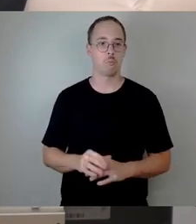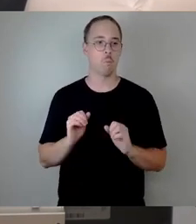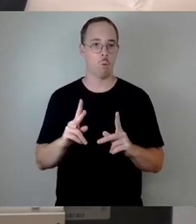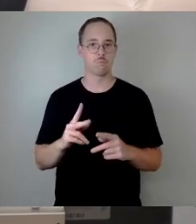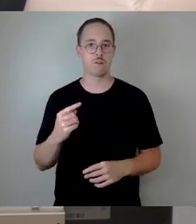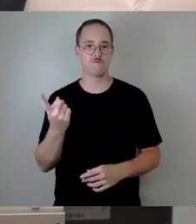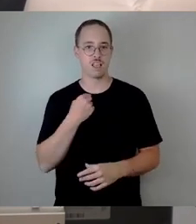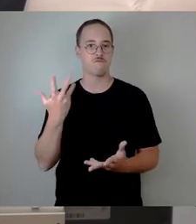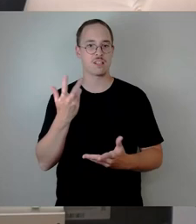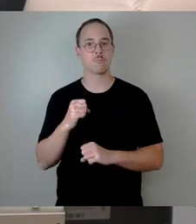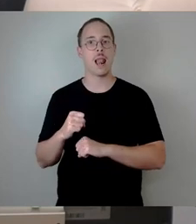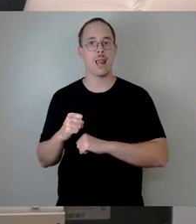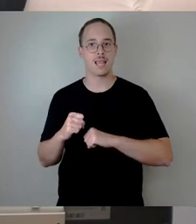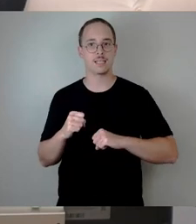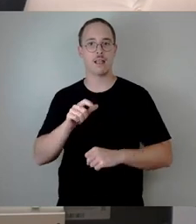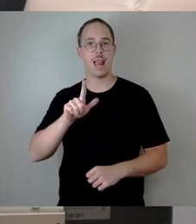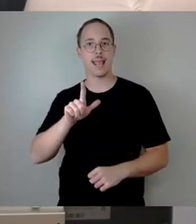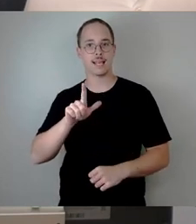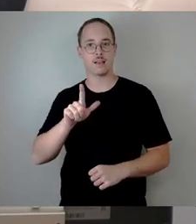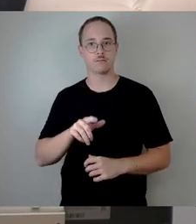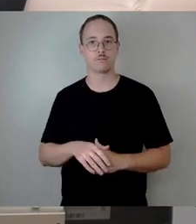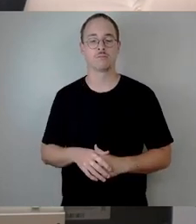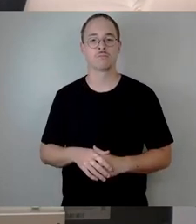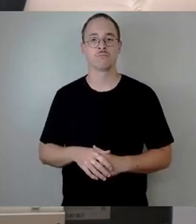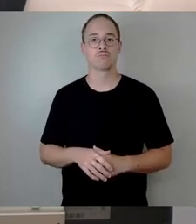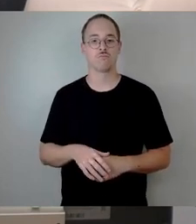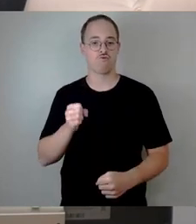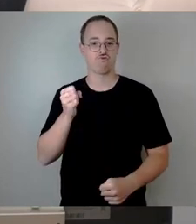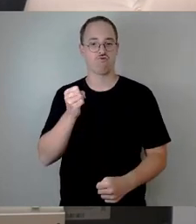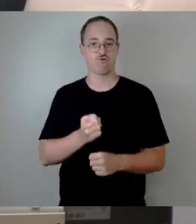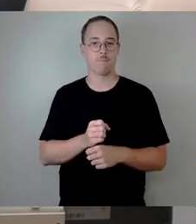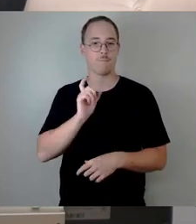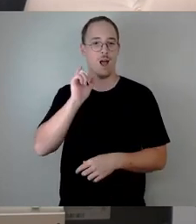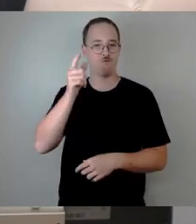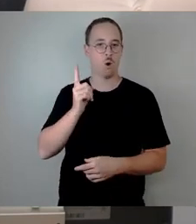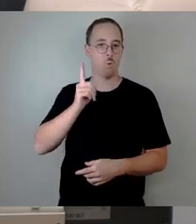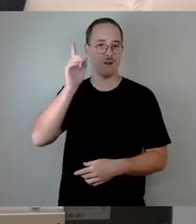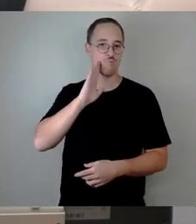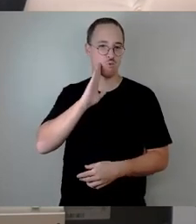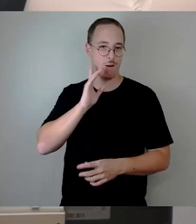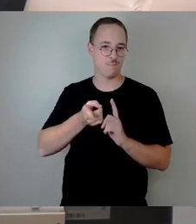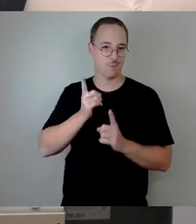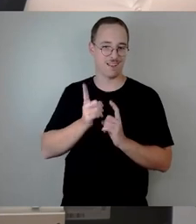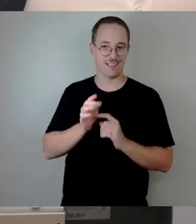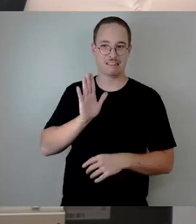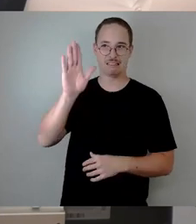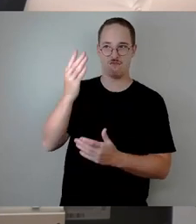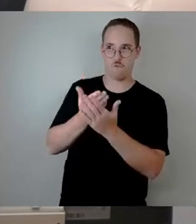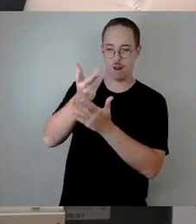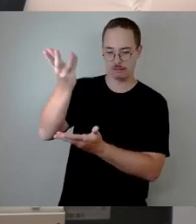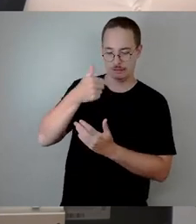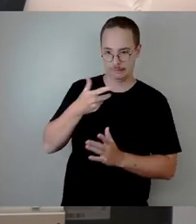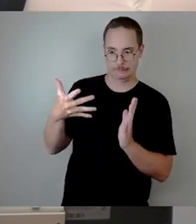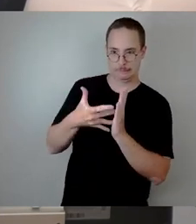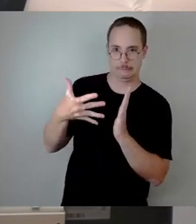die Vorlagen von Herrn Hilbert stets mit kritischem Blick. Und wenn es nötig ist, benennen wir auch seine Fehlleistungen.